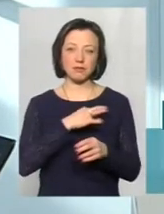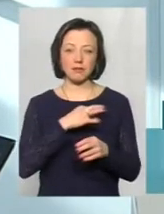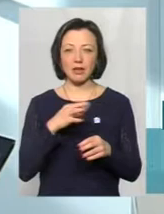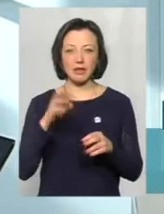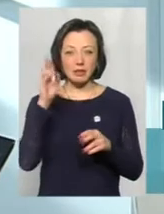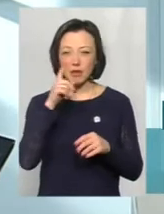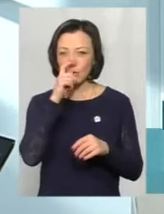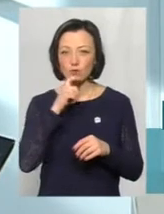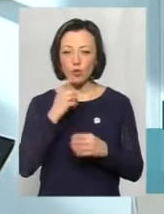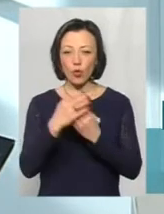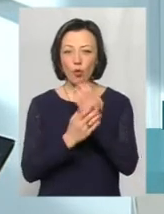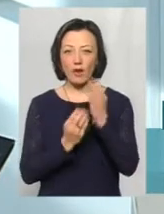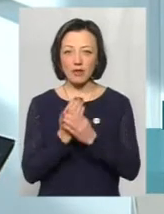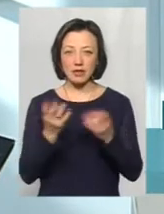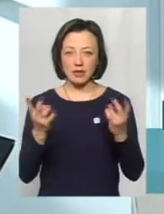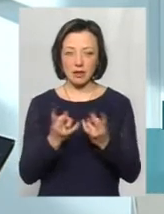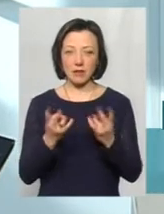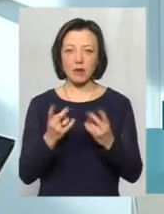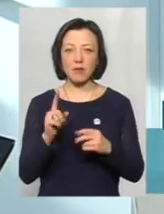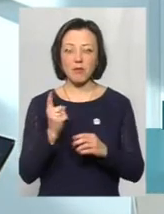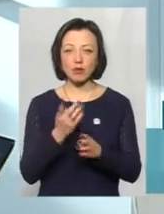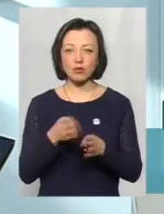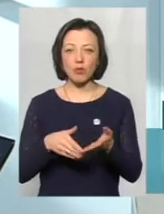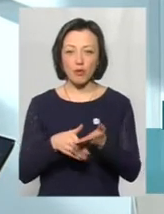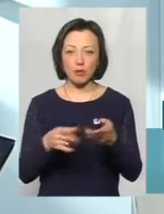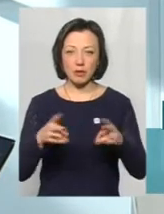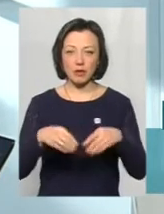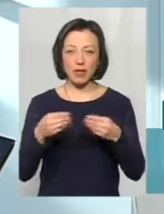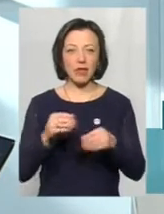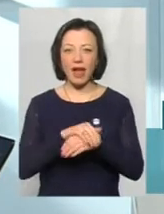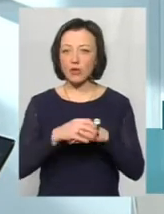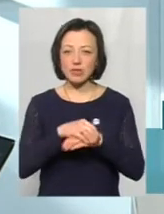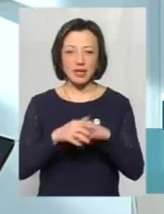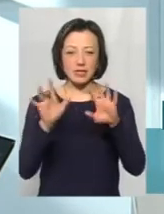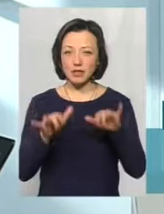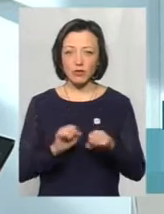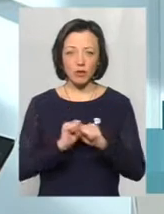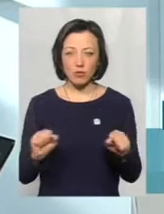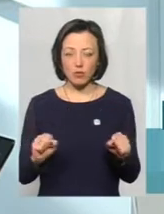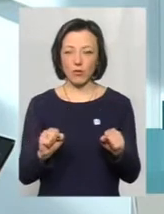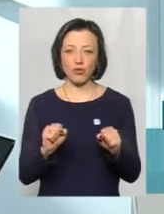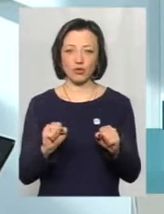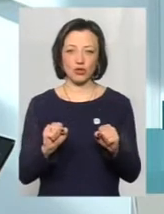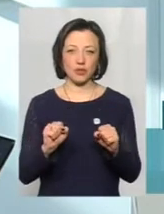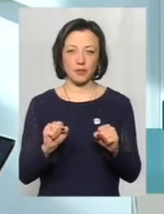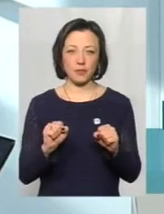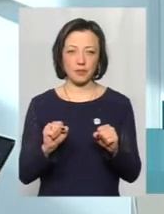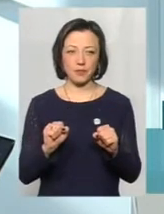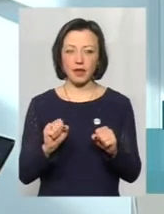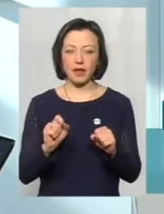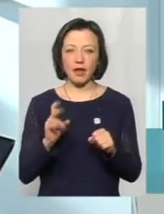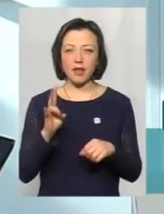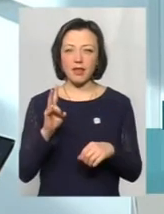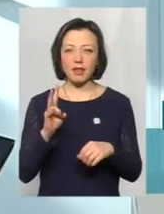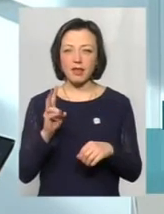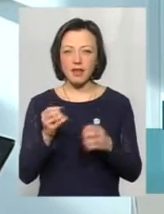вдягти рукавиці і все. Тут правильно першу допомогу надати. Не розтирати снігом, не витирати